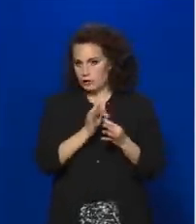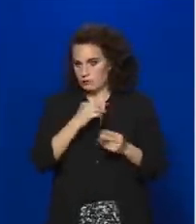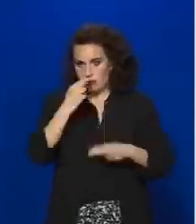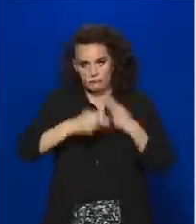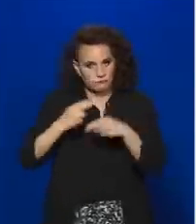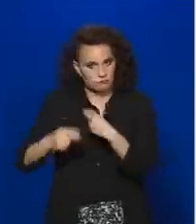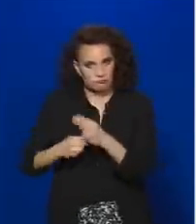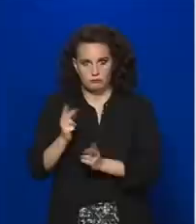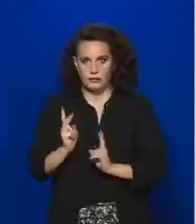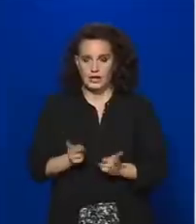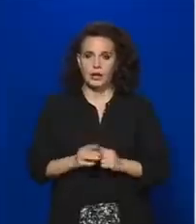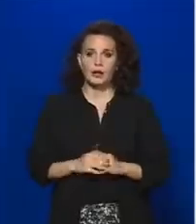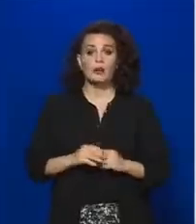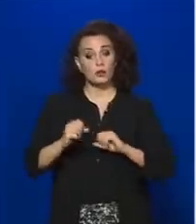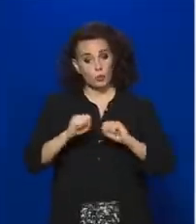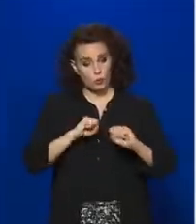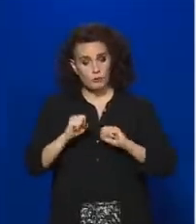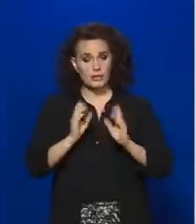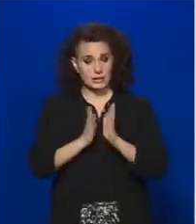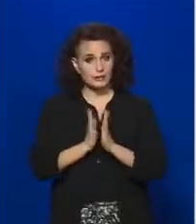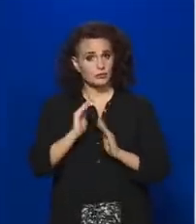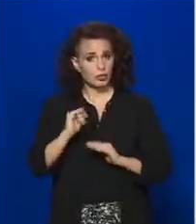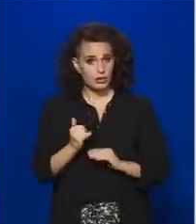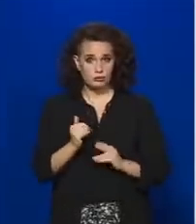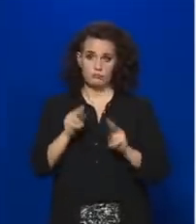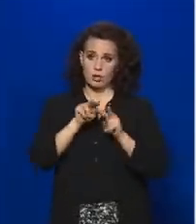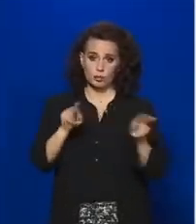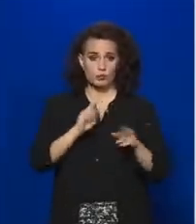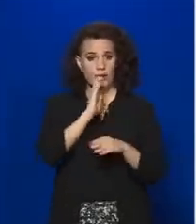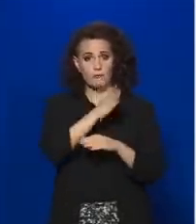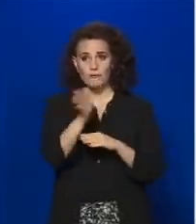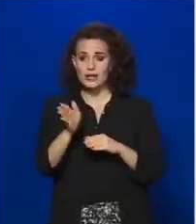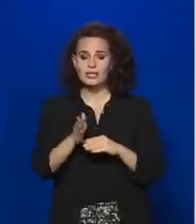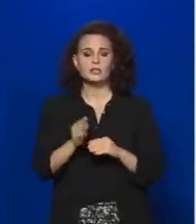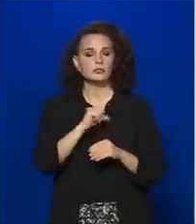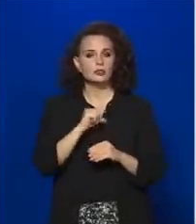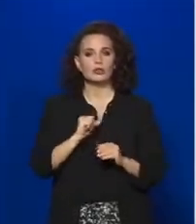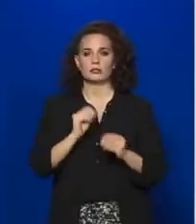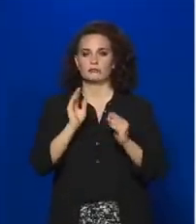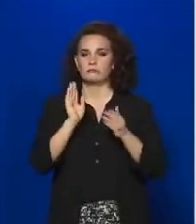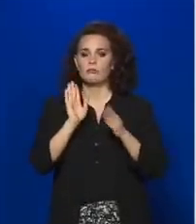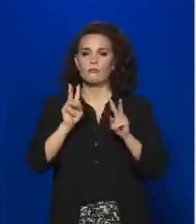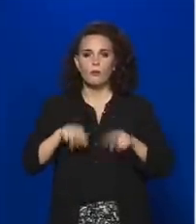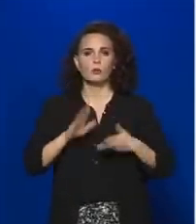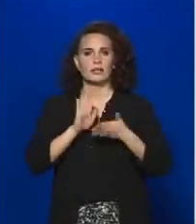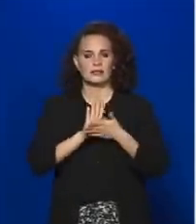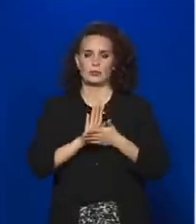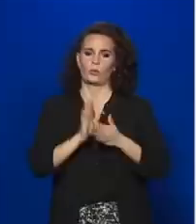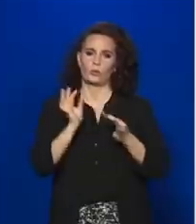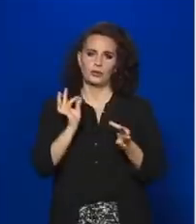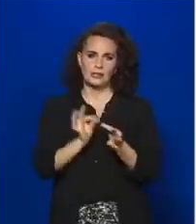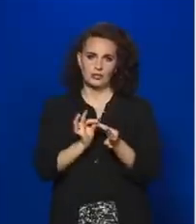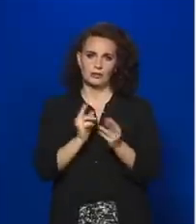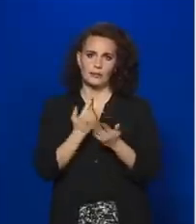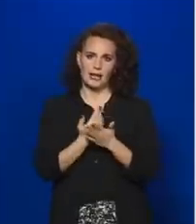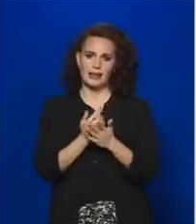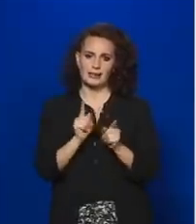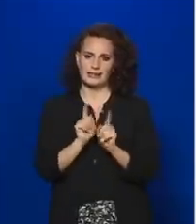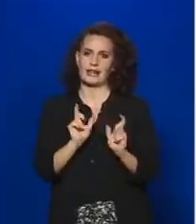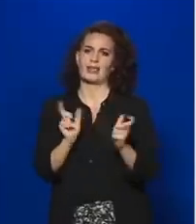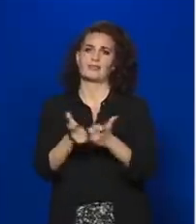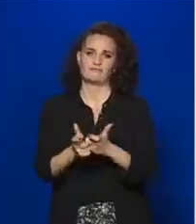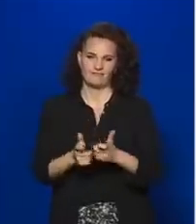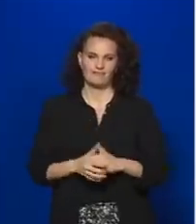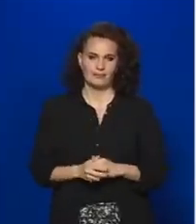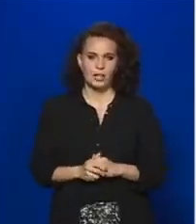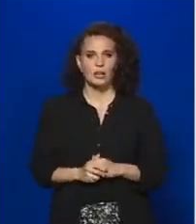kormány kérése is az a hatóságokhoz, hogy csak és kizárólag a legindokoltabb esetben éljenek ilyen eszközzel. Azt látjuk, hogy az esetek